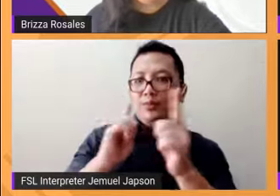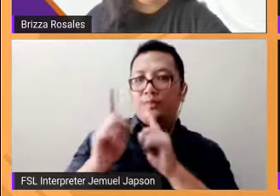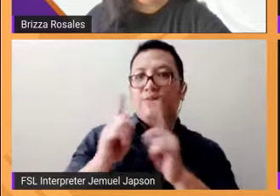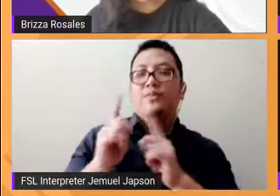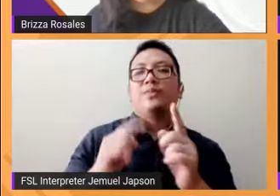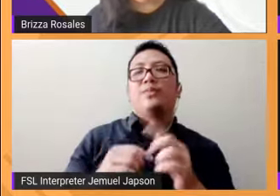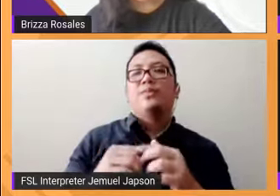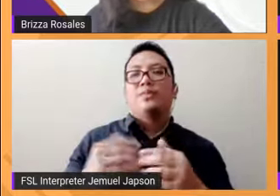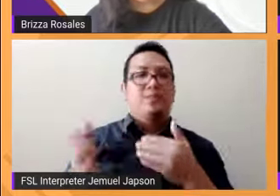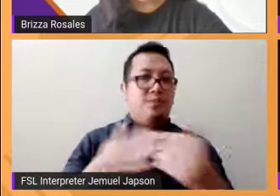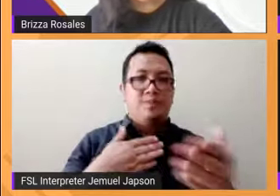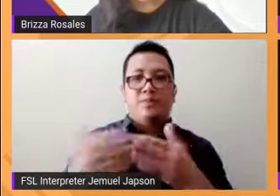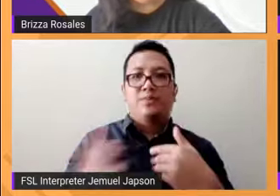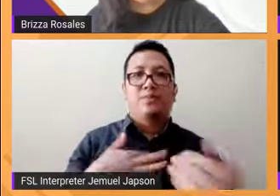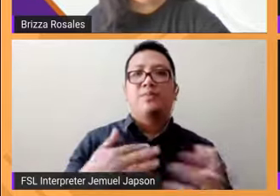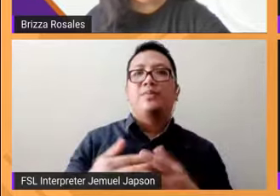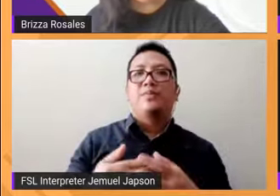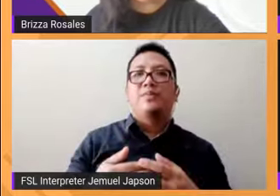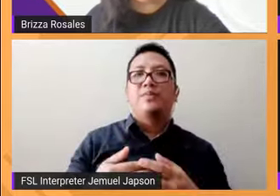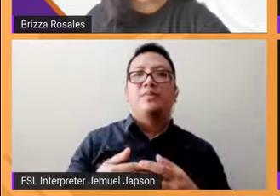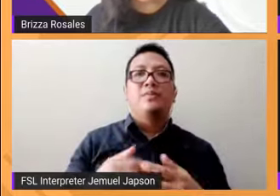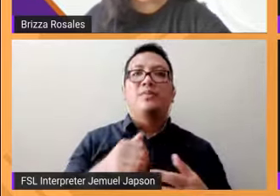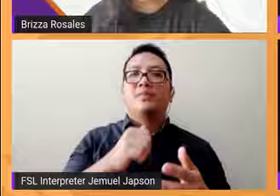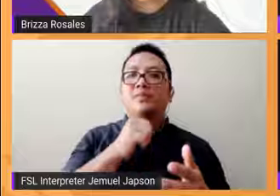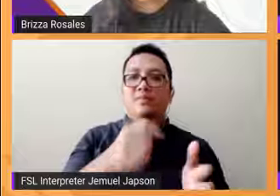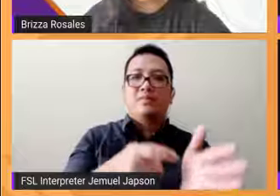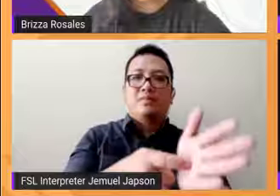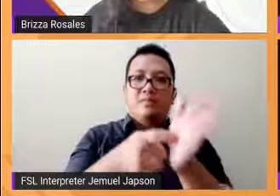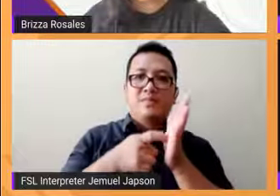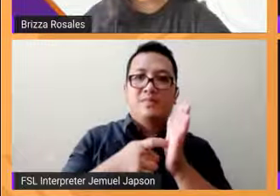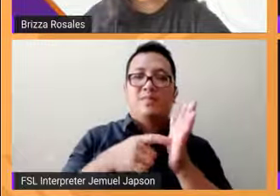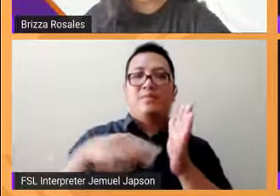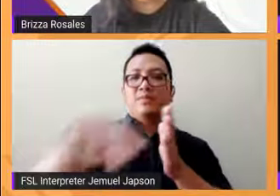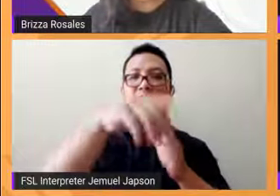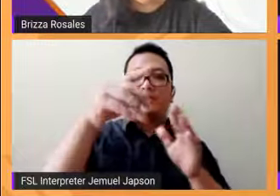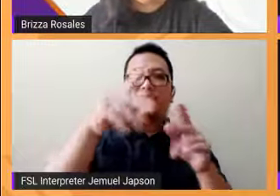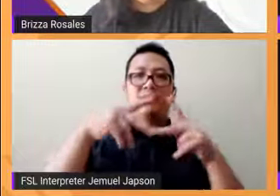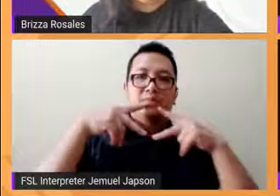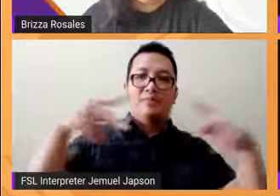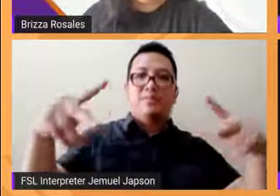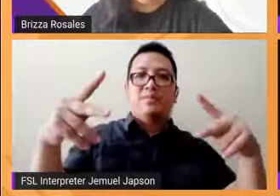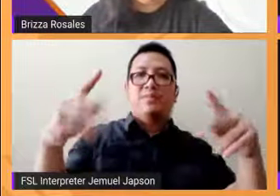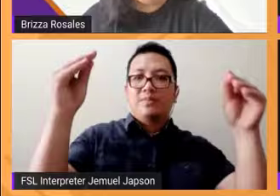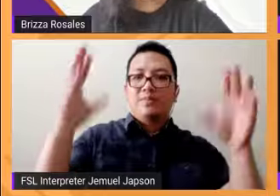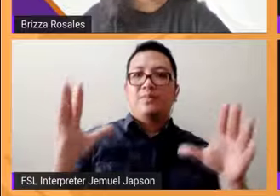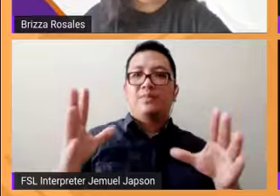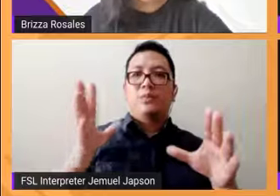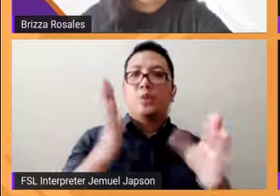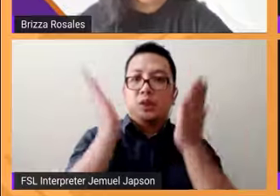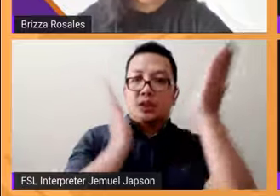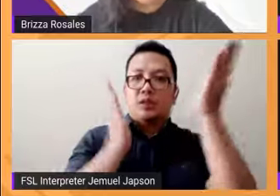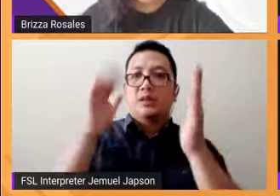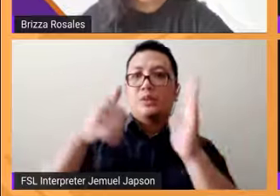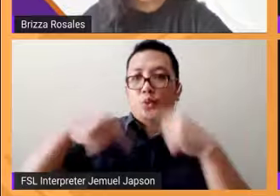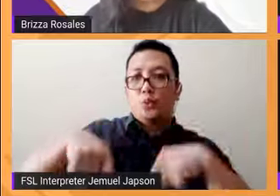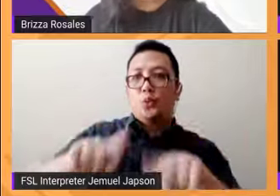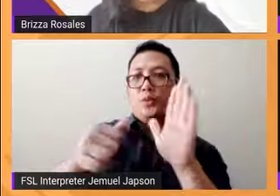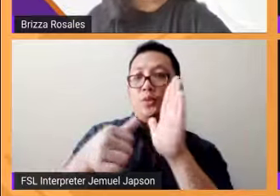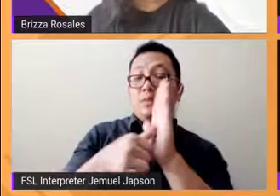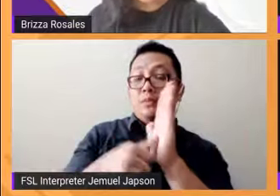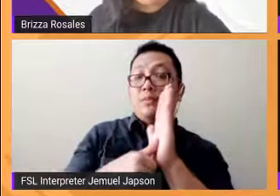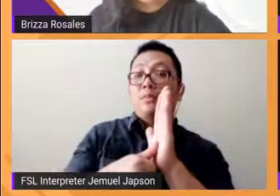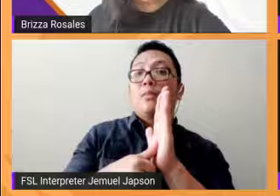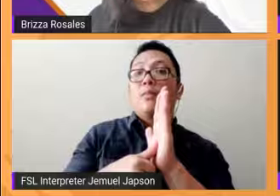hindi na mandatory sa public school teachers ang mag serve sa election but actually andyan